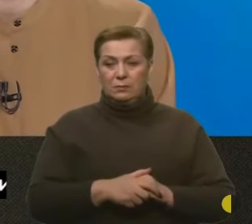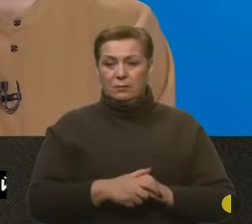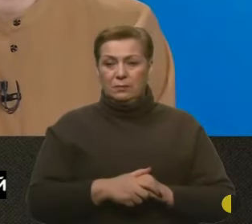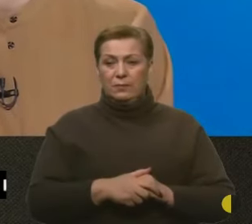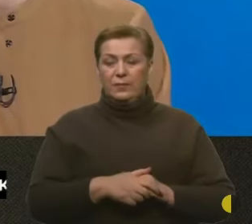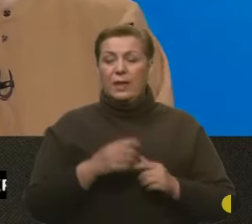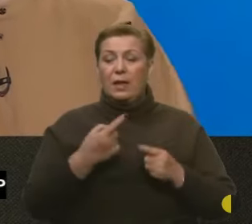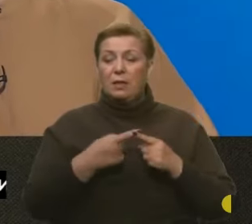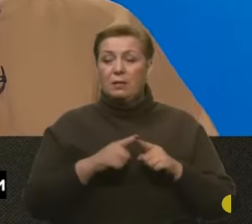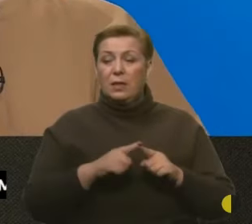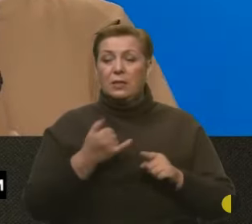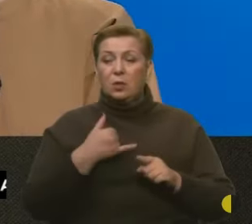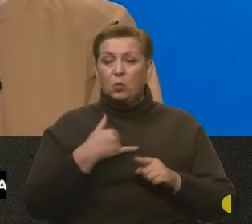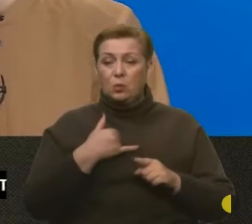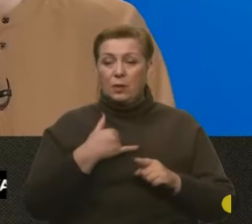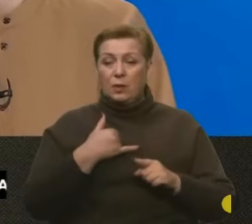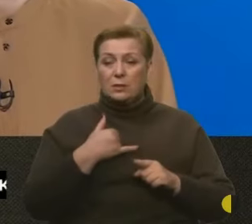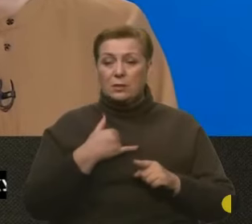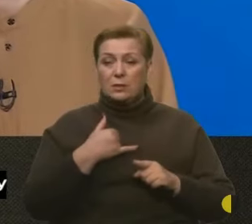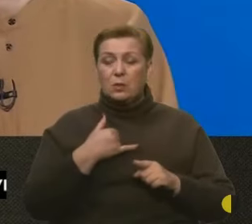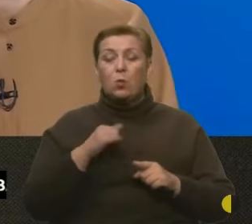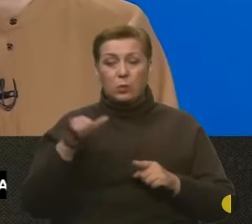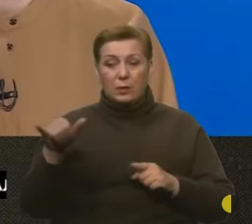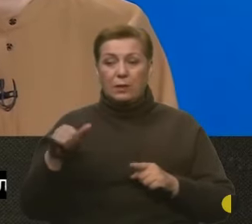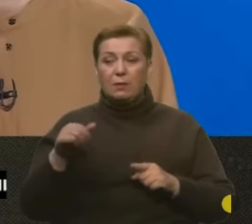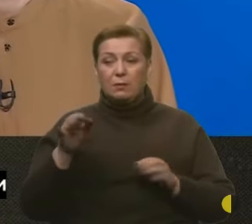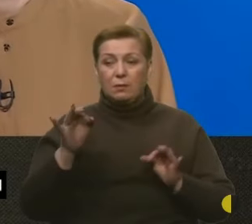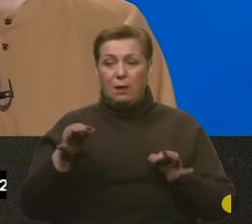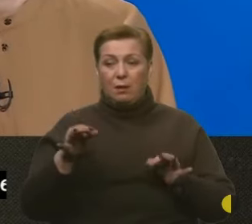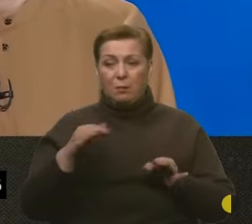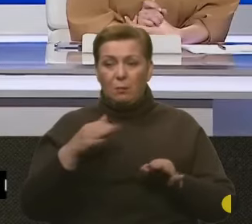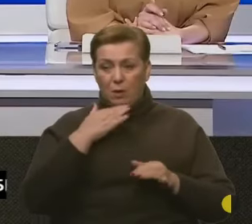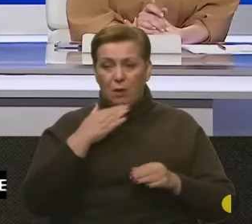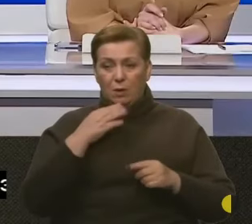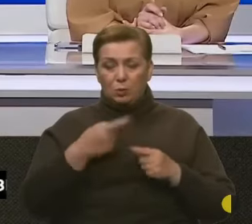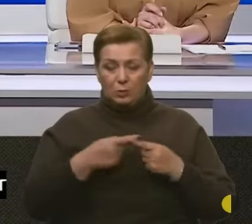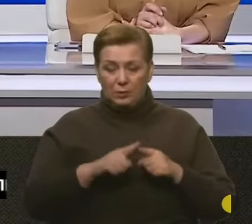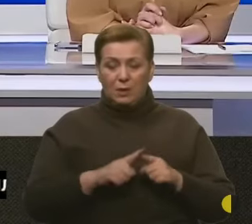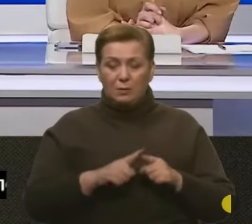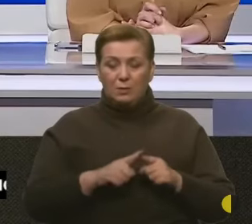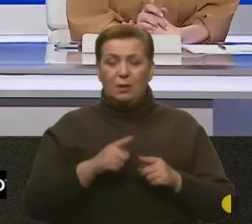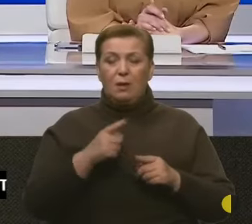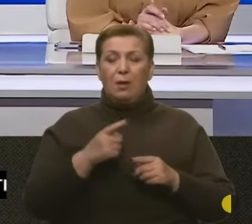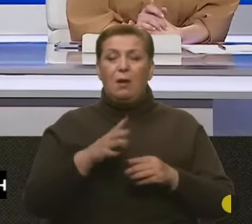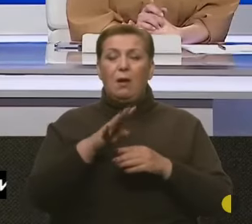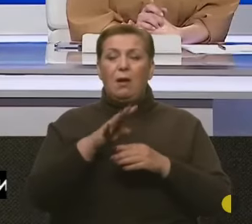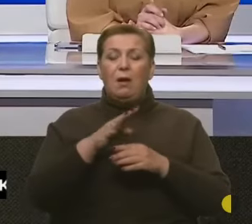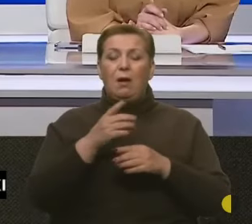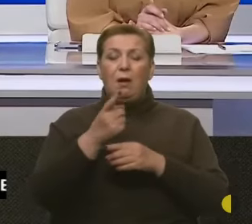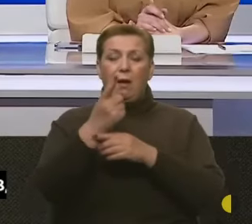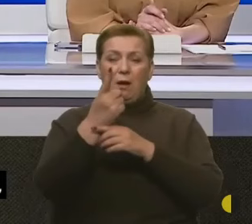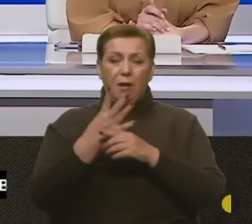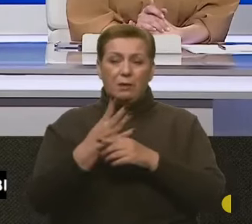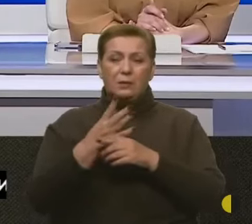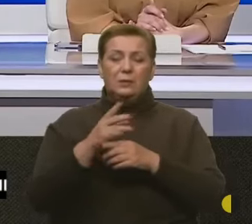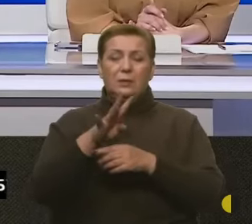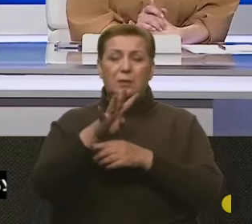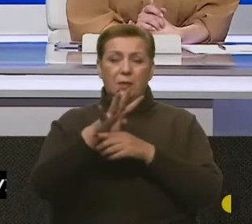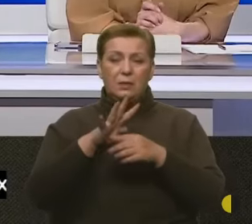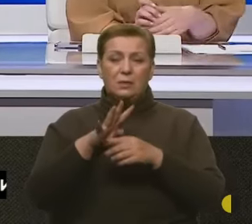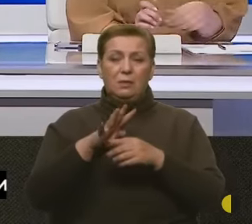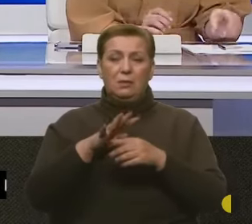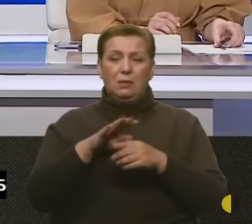Техніки у них дуже багато. У них, зокрема, артилерійська, і тут стоять у них декілька чисто артилерійських